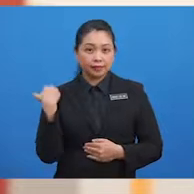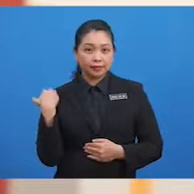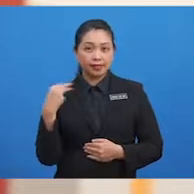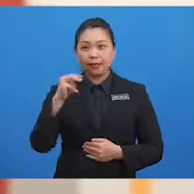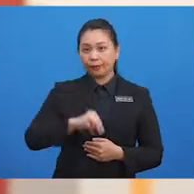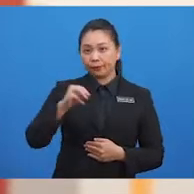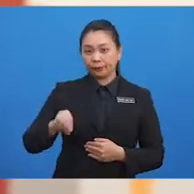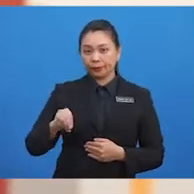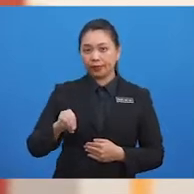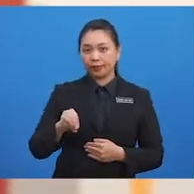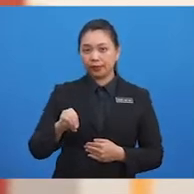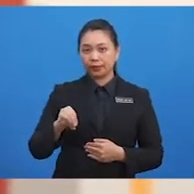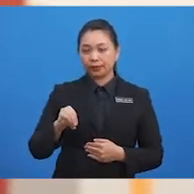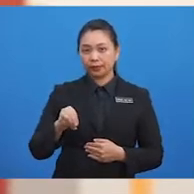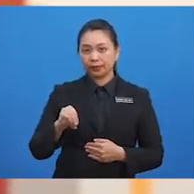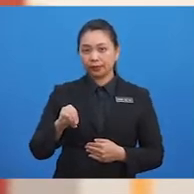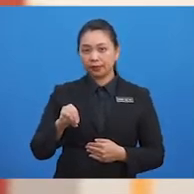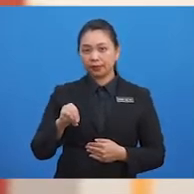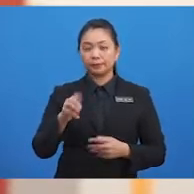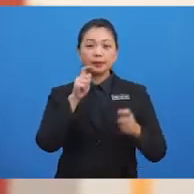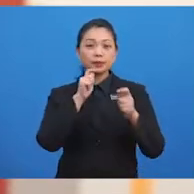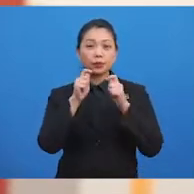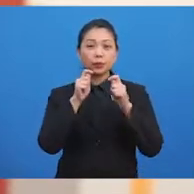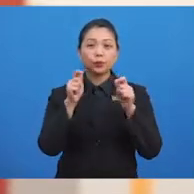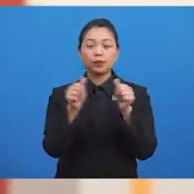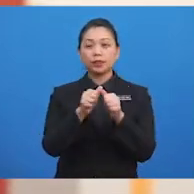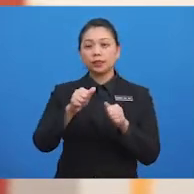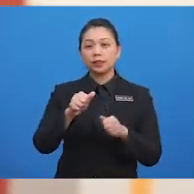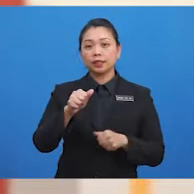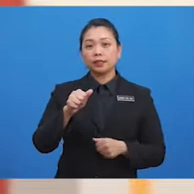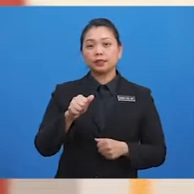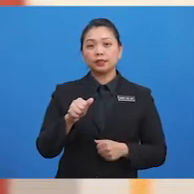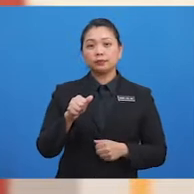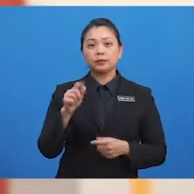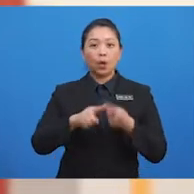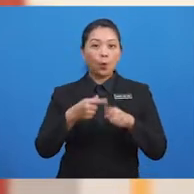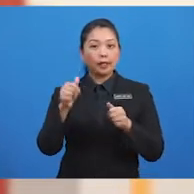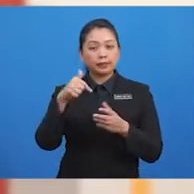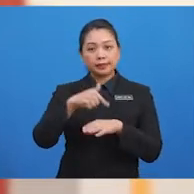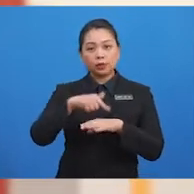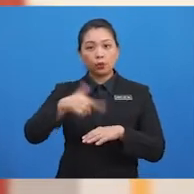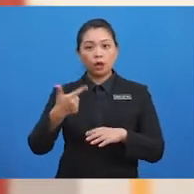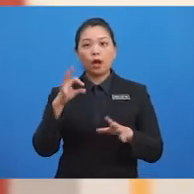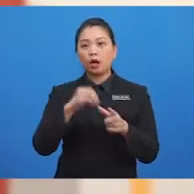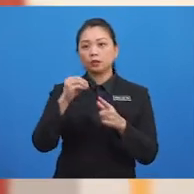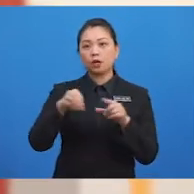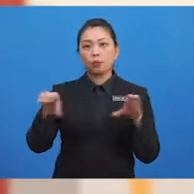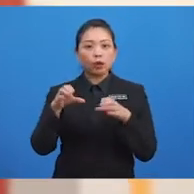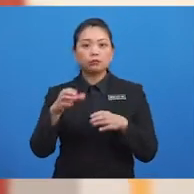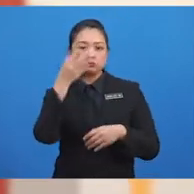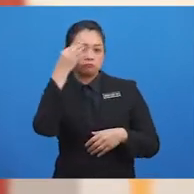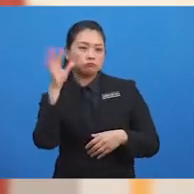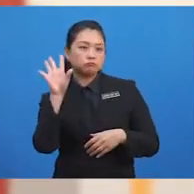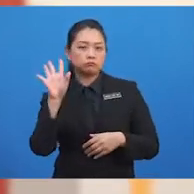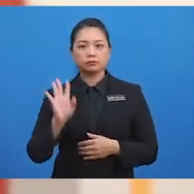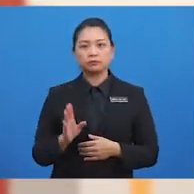-murid pernah bertegur kawan-kawan di luar? Atau buat tidak tahu je ke